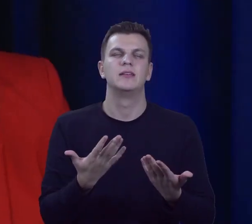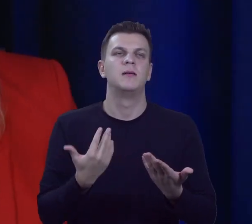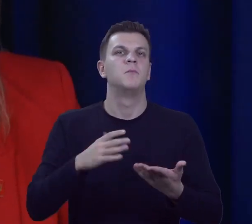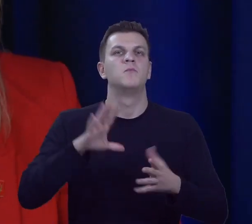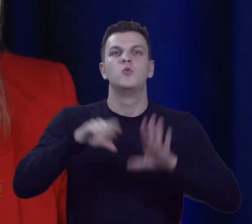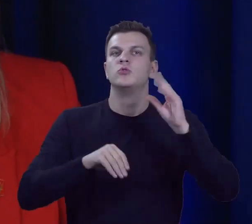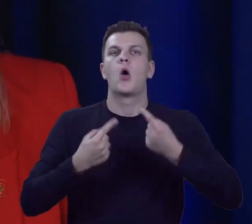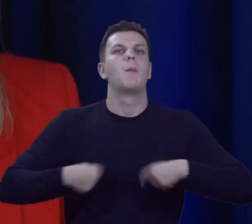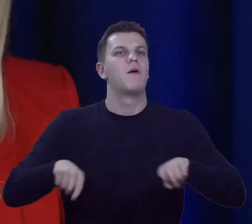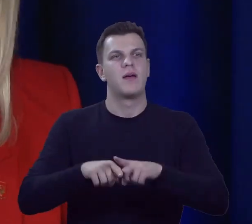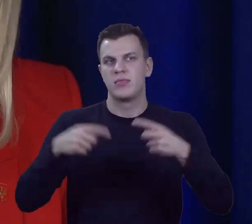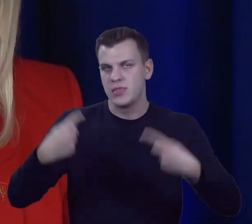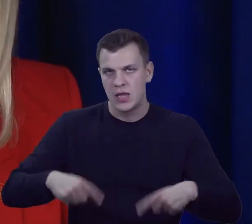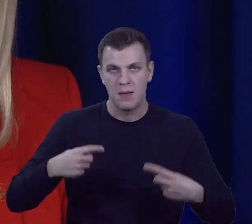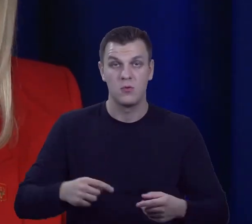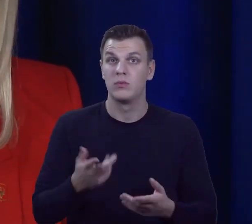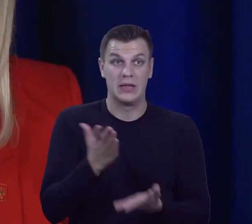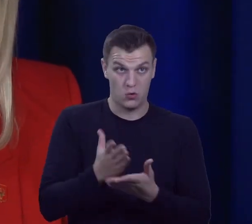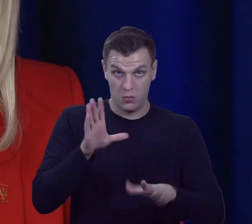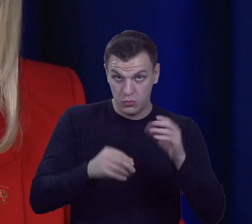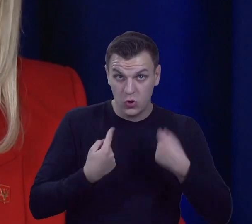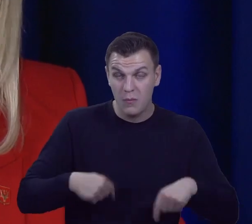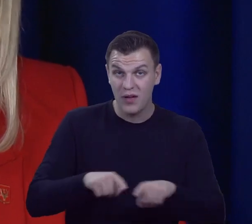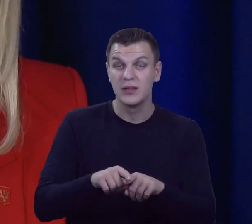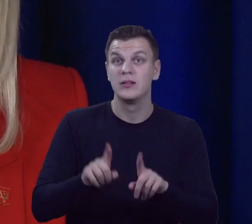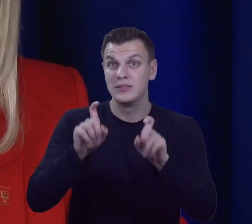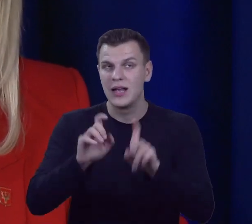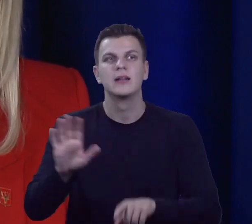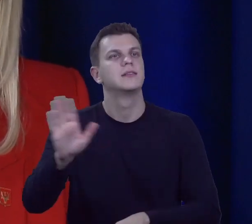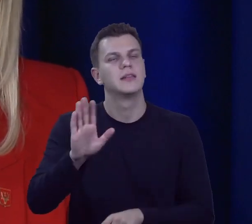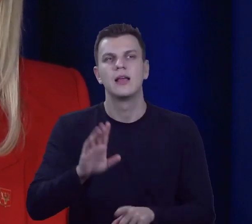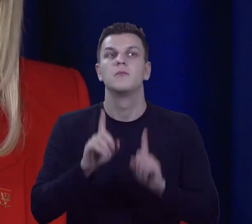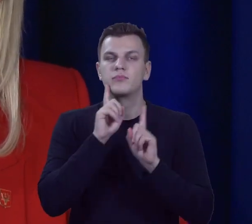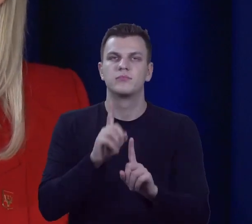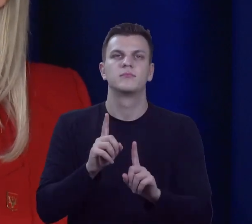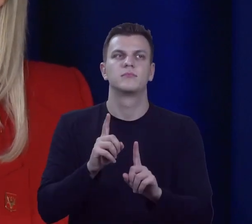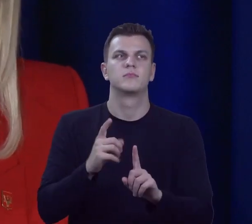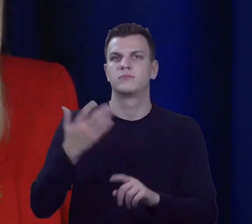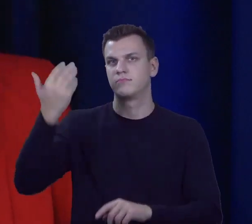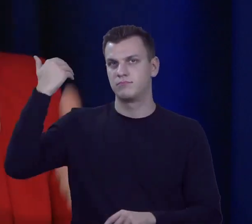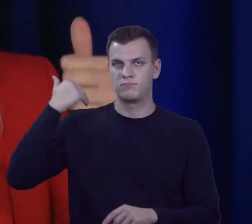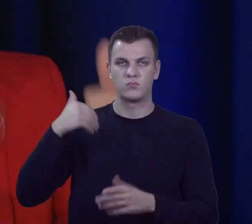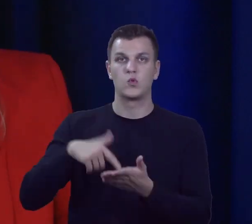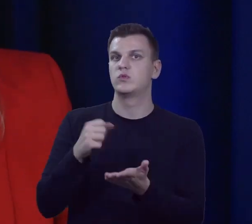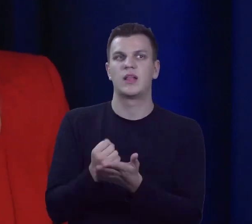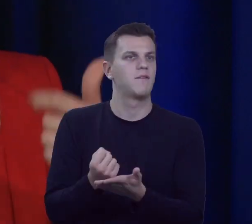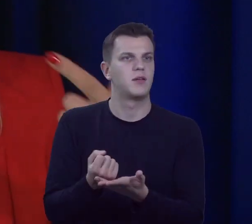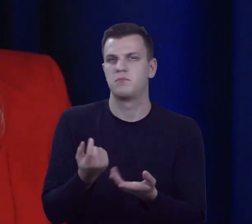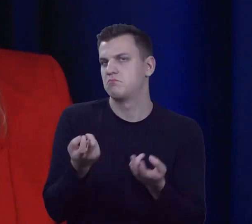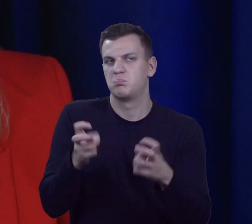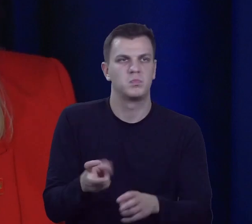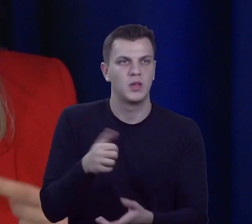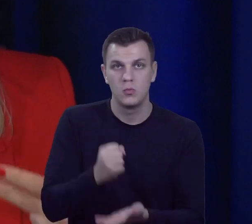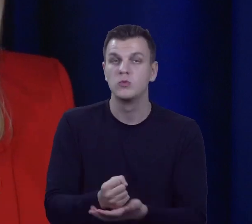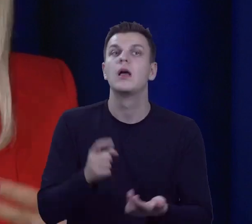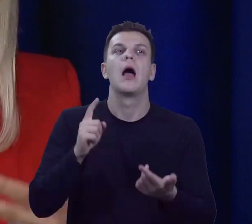tylko sam budżet obywatelski, mimo tego, że jeszcze był to moment, kiedy ustawa nie nakazywała takim miejscowościom, jak moje, wprowadzać ten budżet. Budżet młodzieżowy,